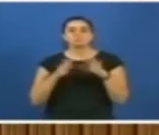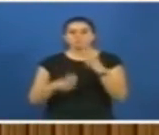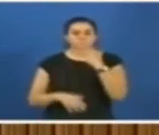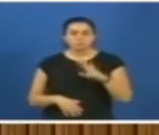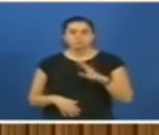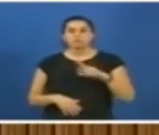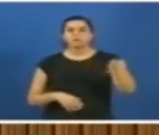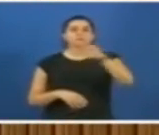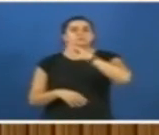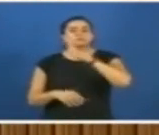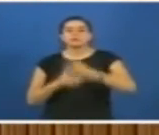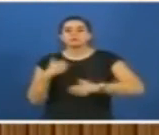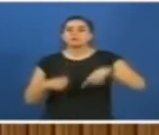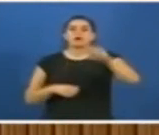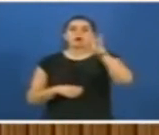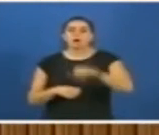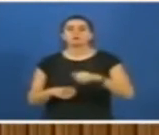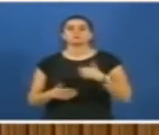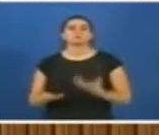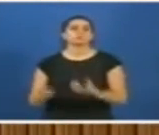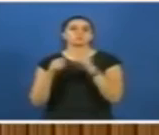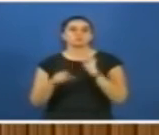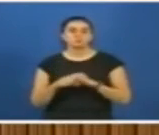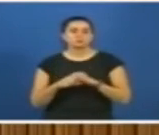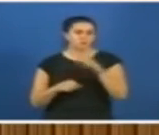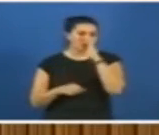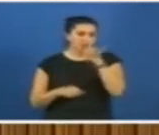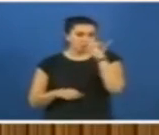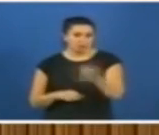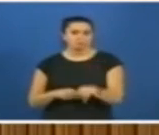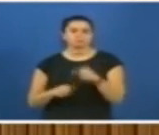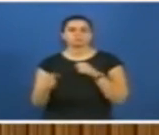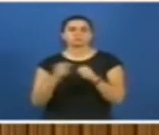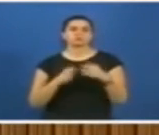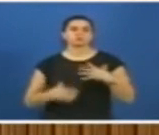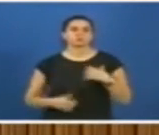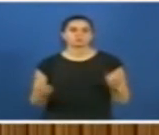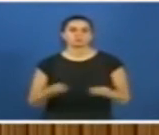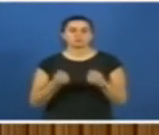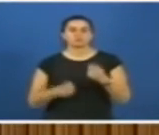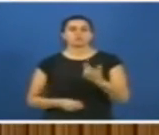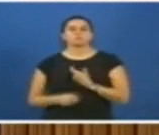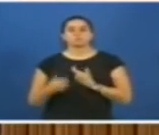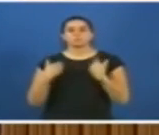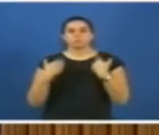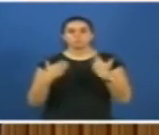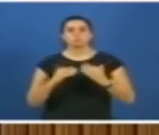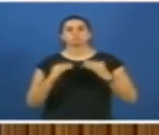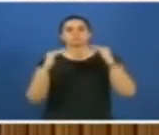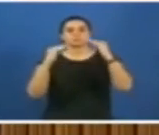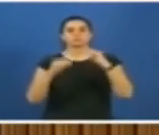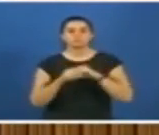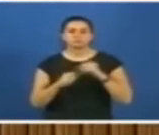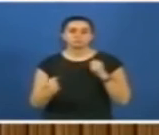mazlumların hakkını sonuna kadar koruyacağım. Adaleti sonuna kadar savunacağım. Hukukun üstünlüğünü sonuna kadar